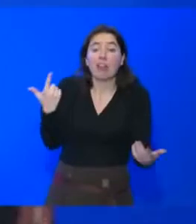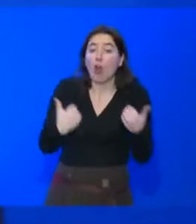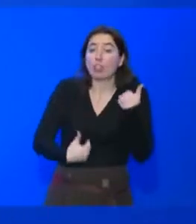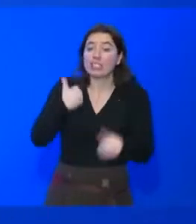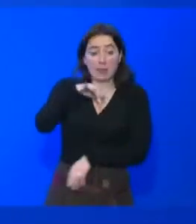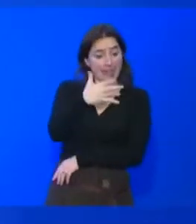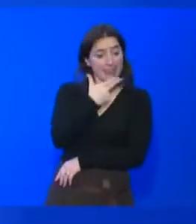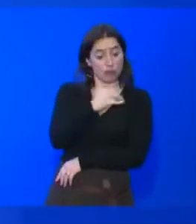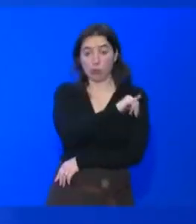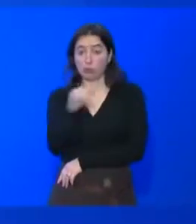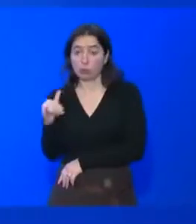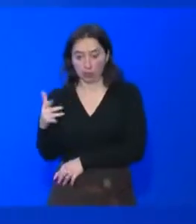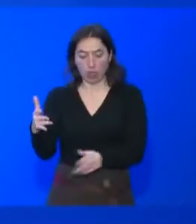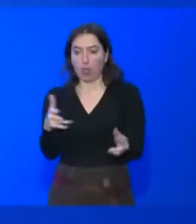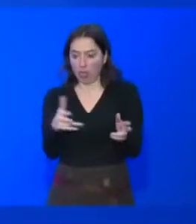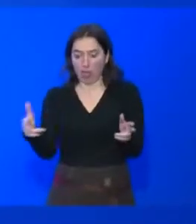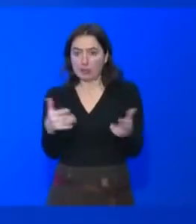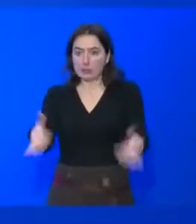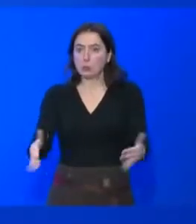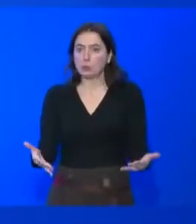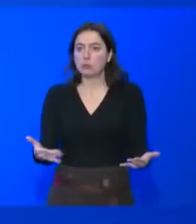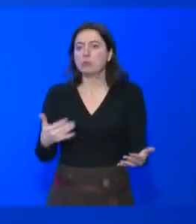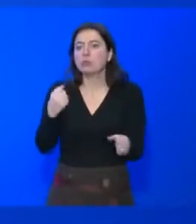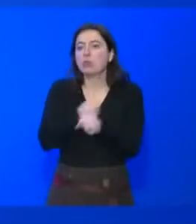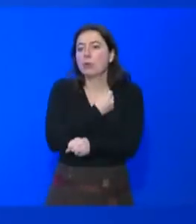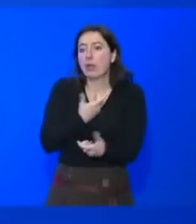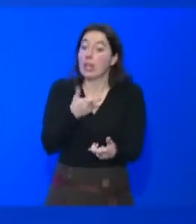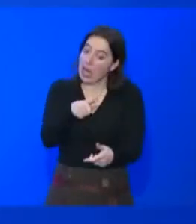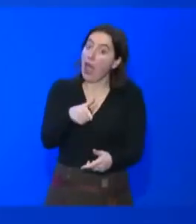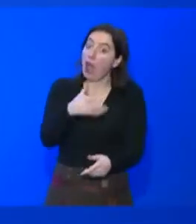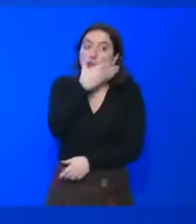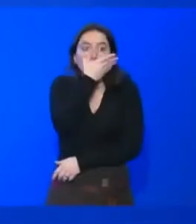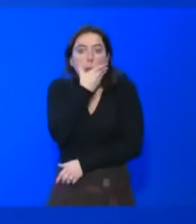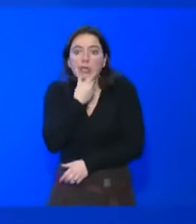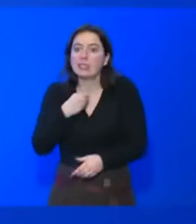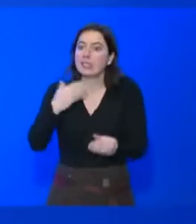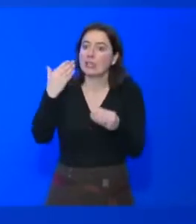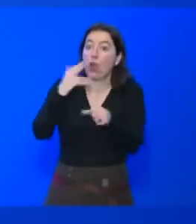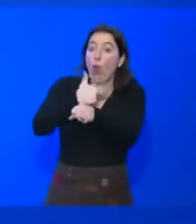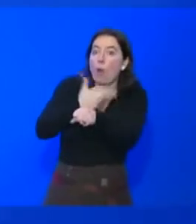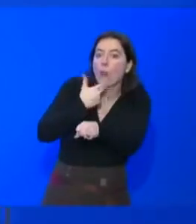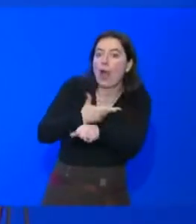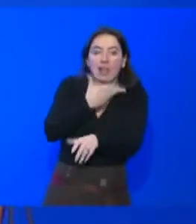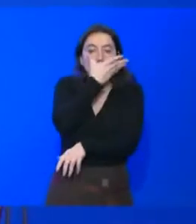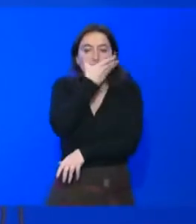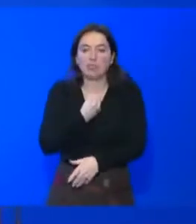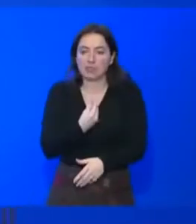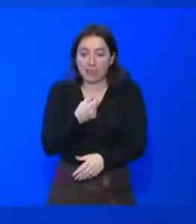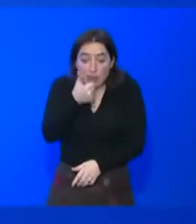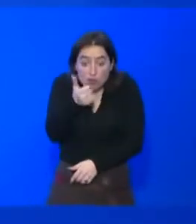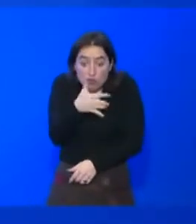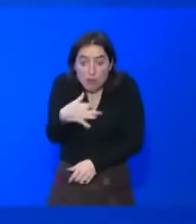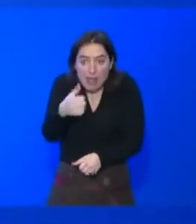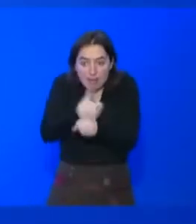là, il y a des très beaux reportages qui sont faits, et qui devraient être quotidiens ou hebdomadaires, où on voit des personnes